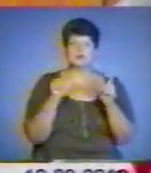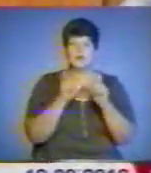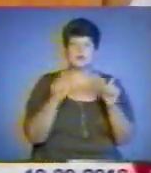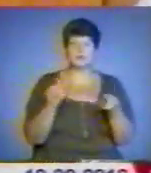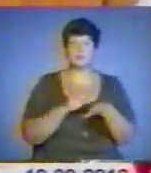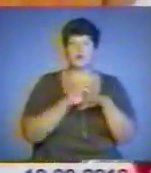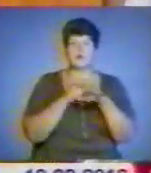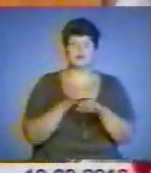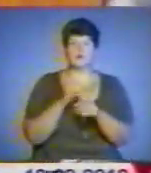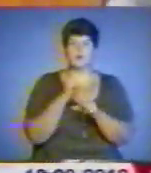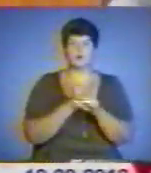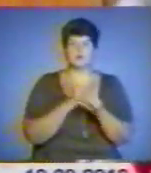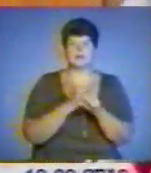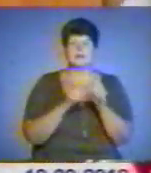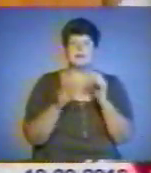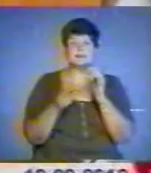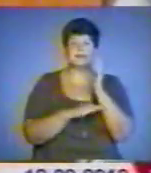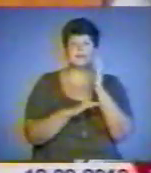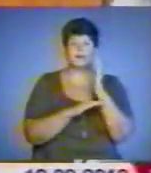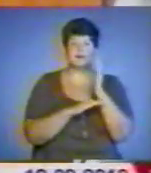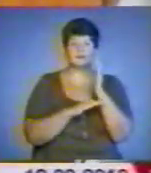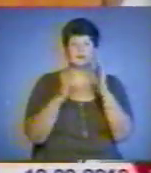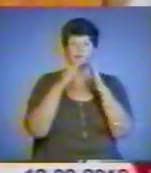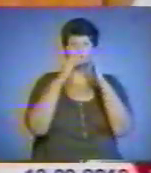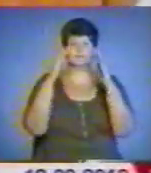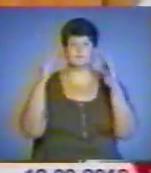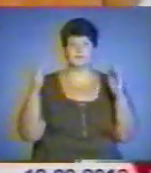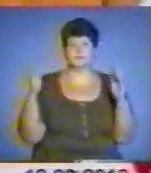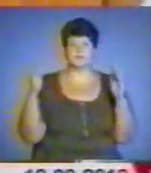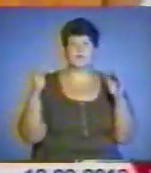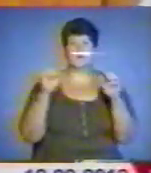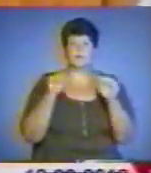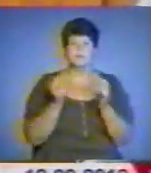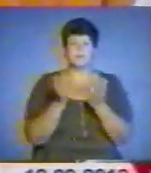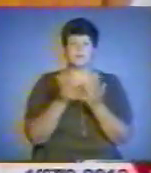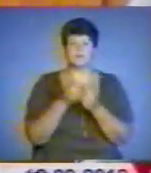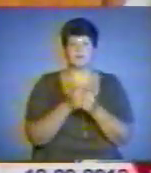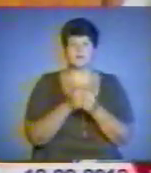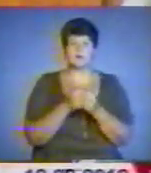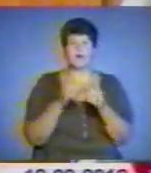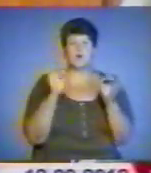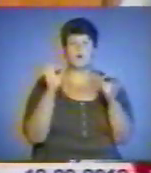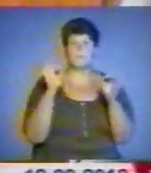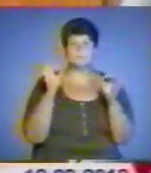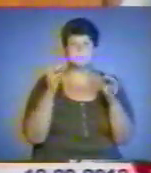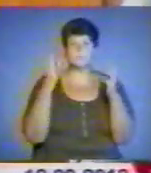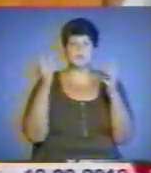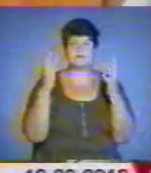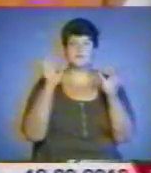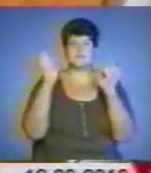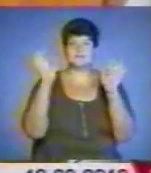проведено обробку дерев'яних конструкцій, горищ, можна їх перерахувати. Пожежною сигналізацією, правда, у нас обладнані 17